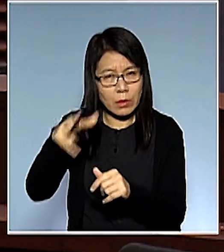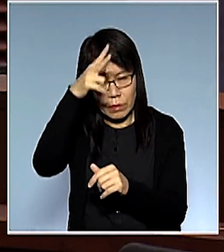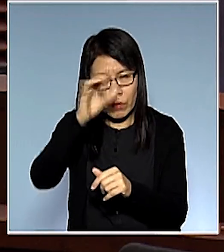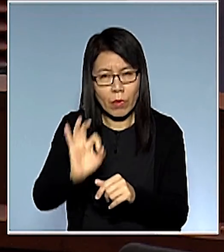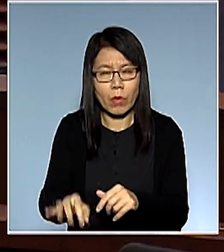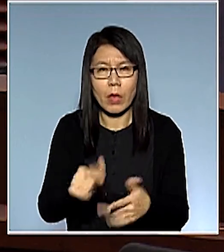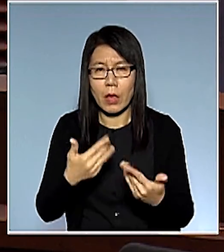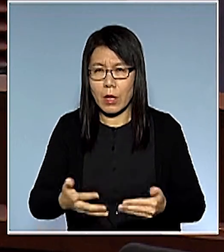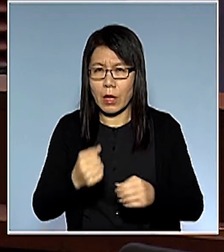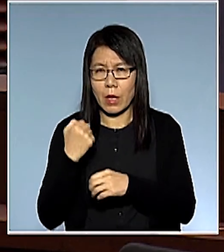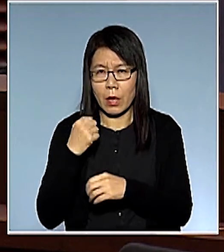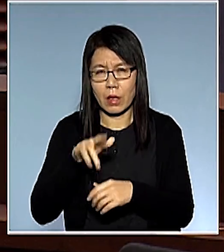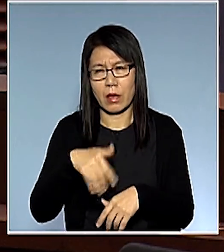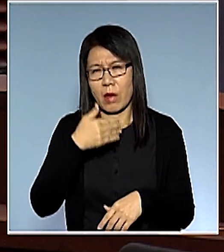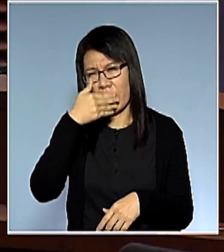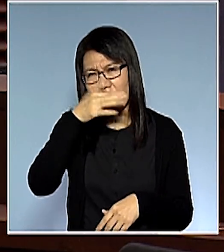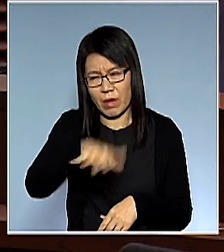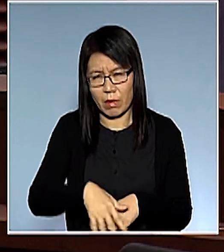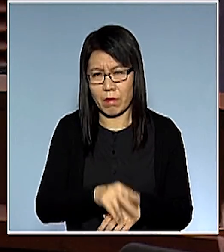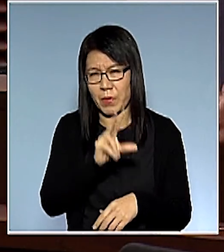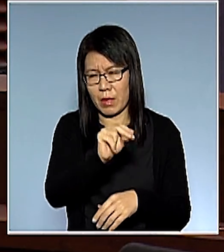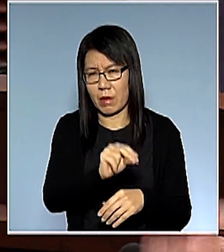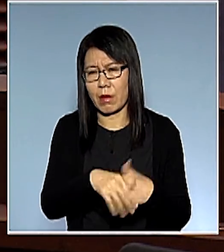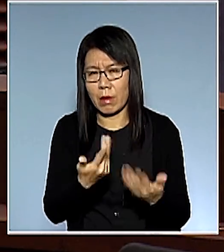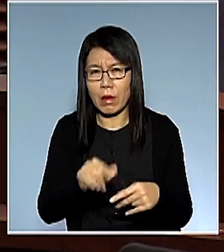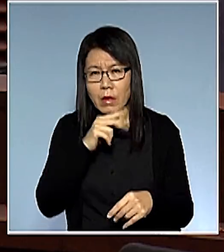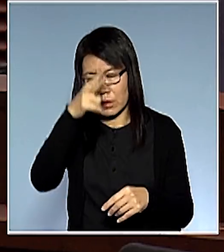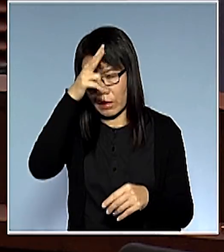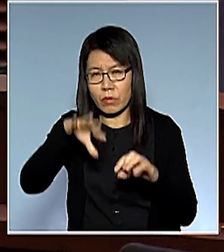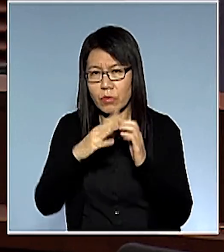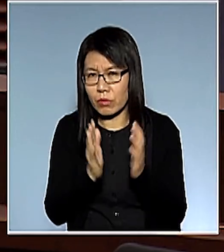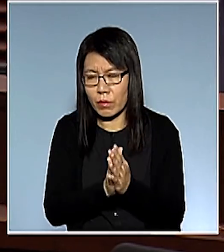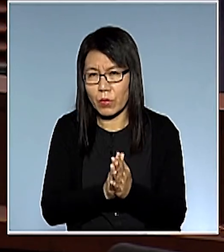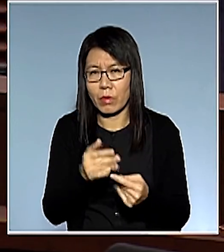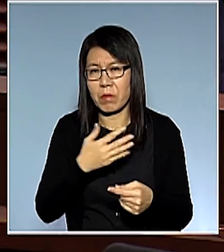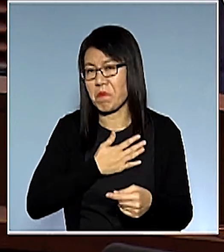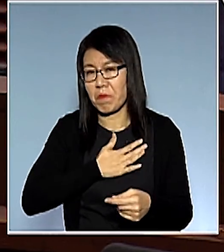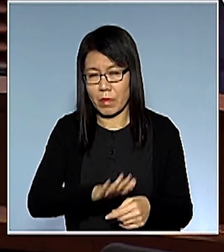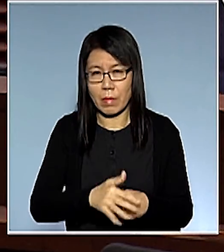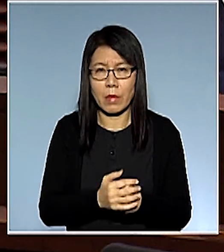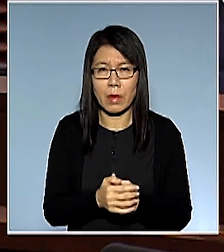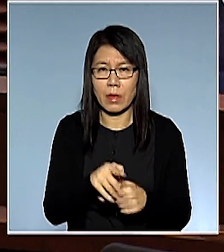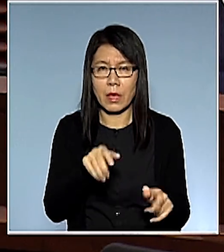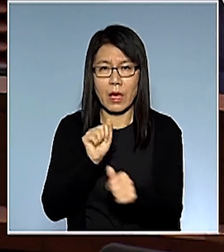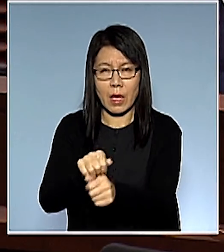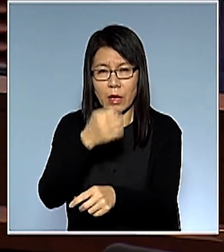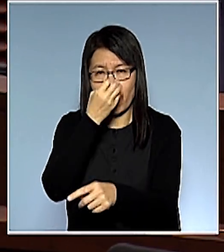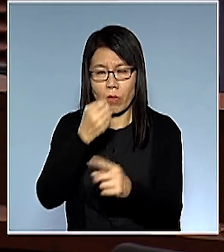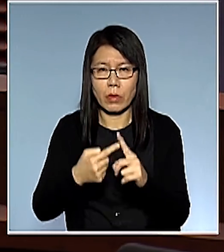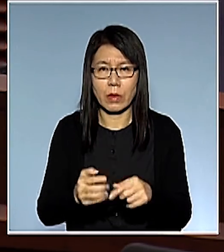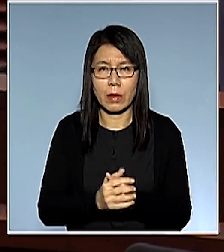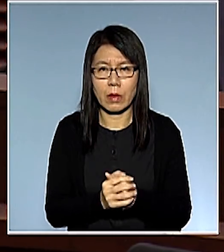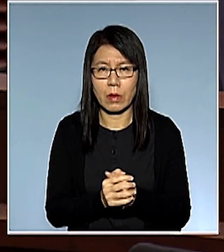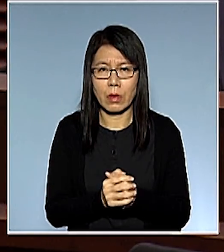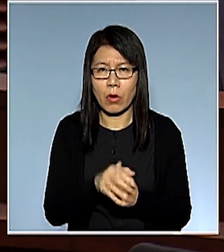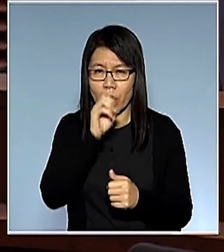法去監察政府浪費氣了收檔了根本政府完全不會不怕你們你們只是在騙市民沒有了